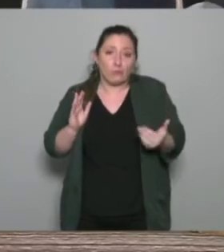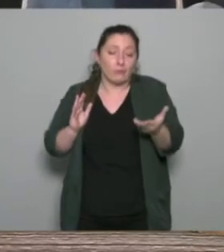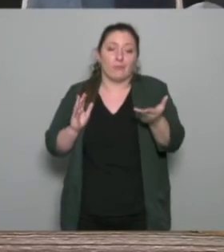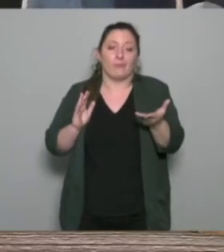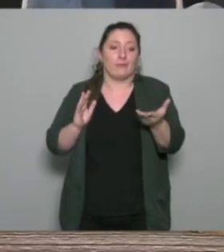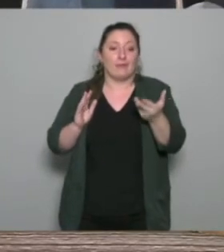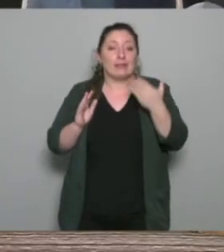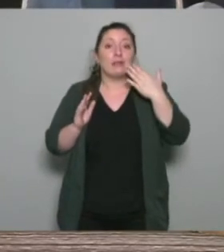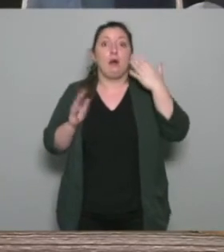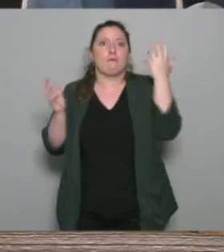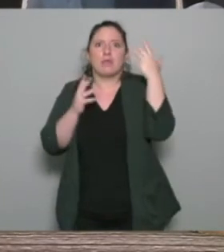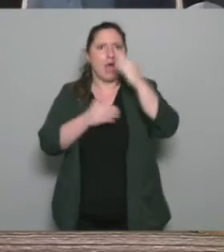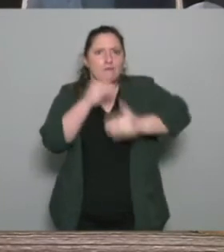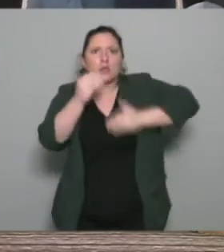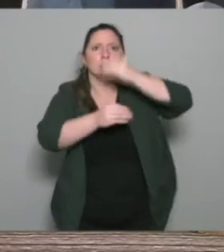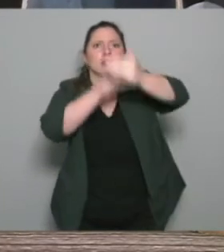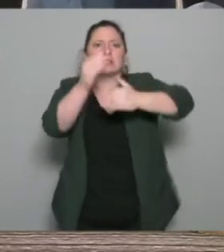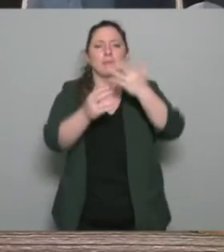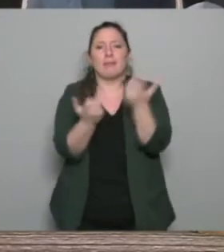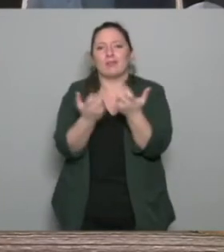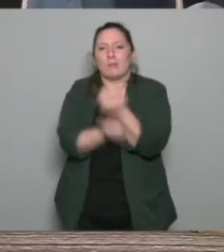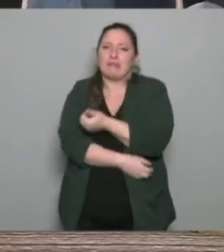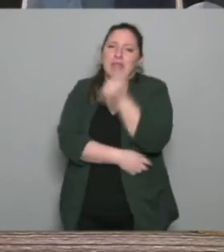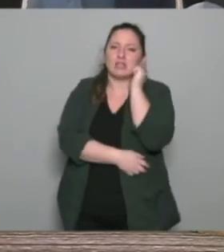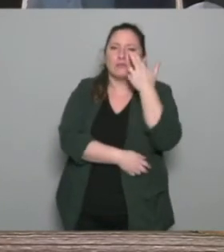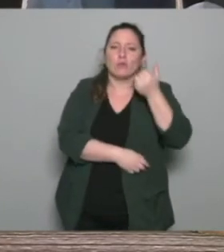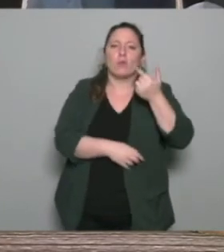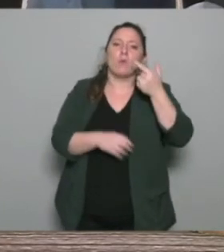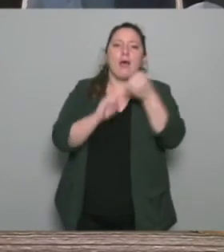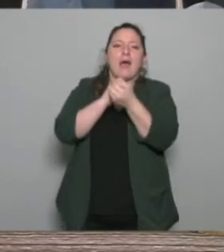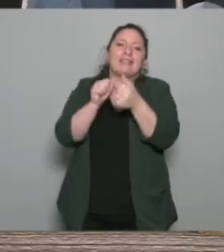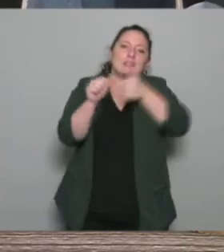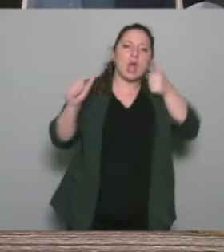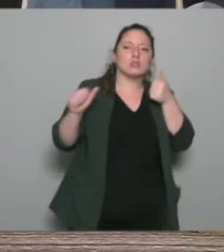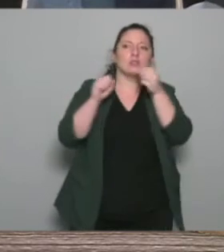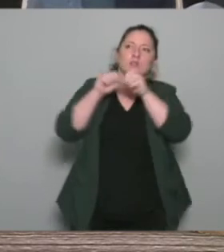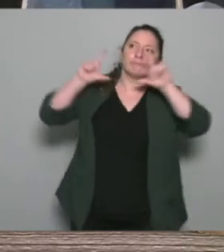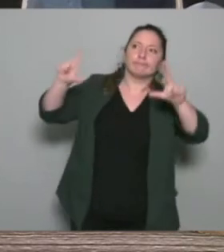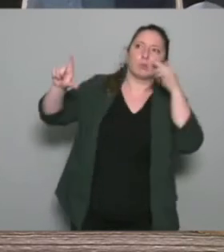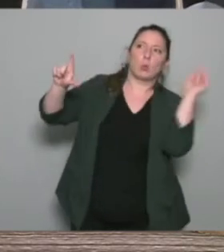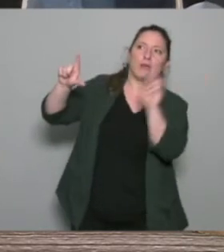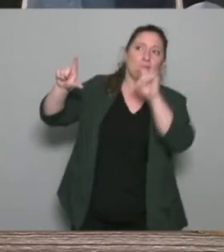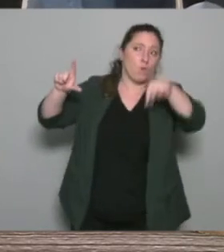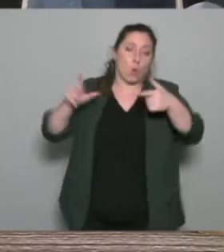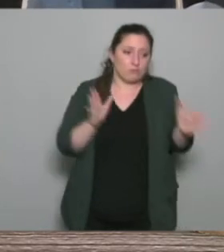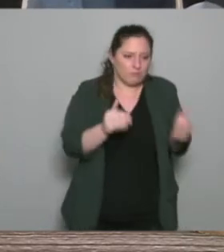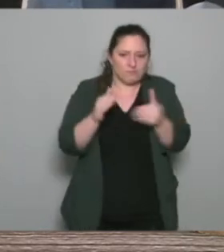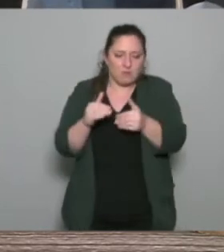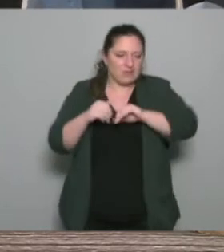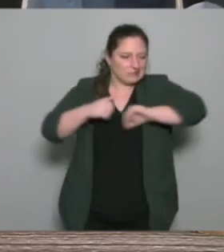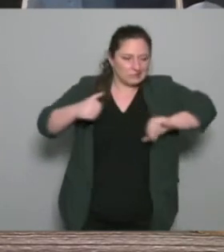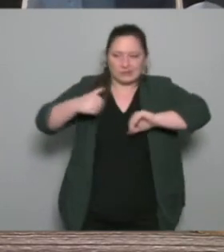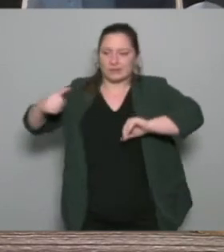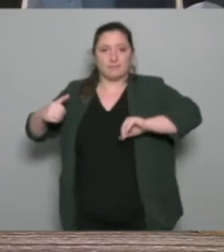veut avancer il faut j'ai suivi hier une partie de votre webinaire il faut décloisonner les choses on a tendance